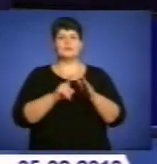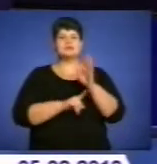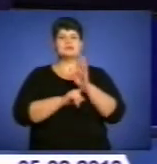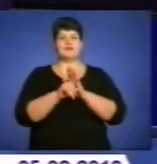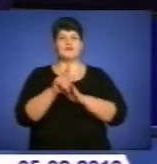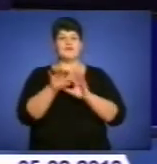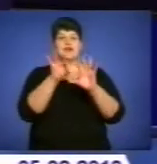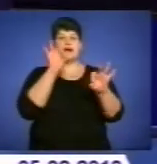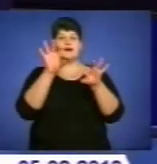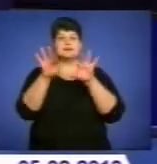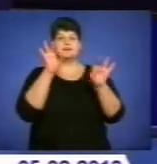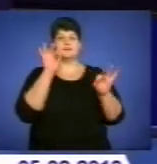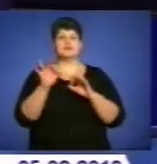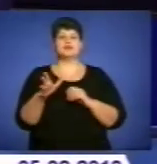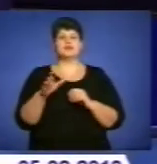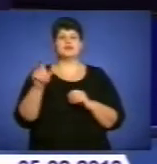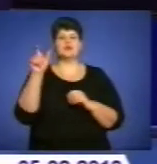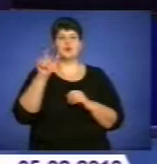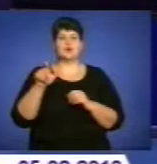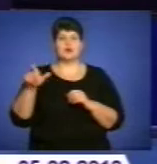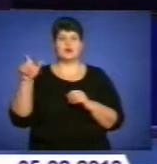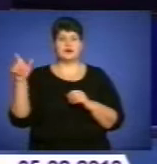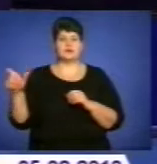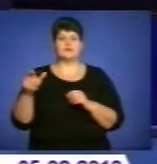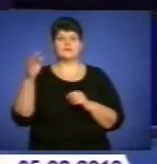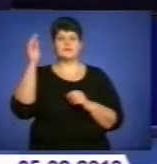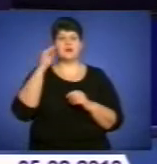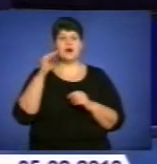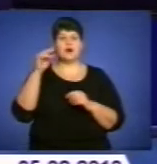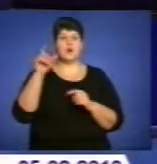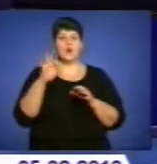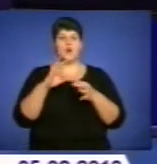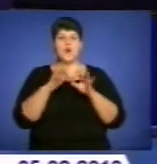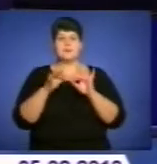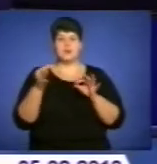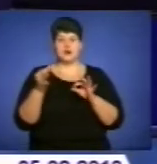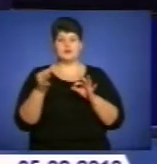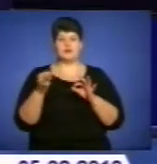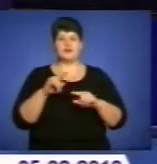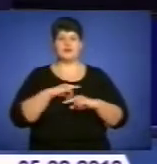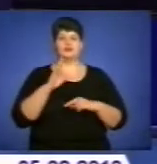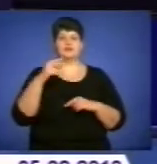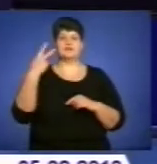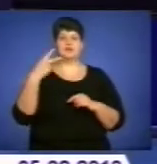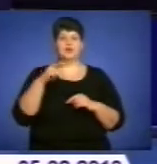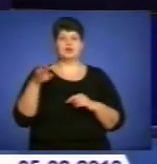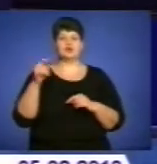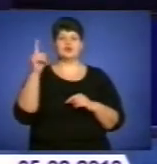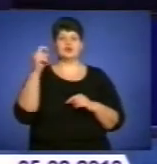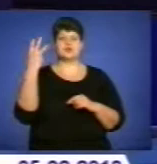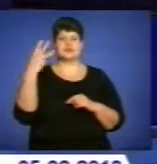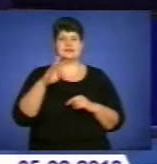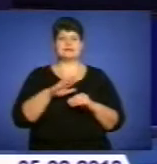кастинг школярів на Тернополезнавчу Олімпіаду, фінал якої відбудеться 20 лютого. Близько 130 учнів